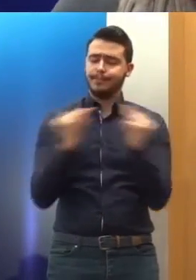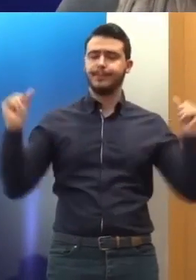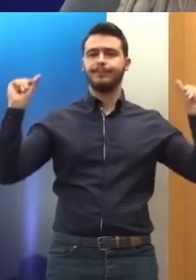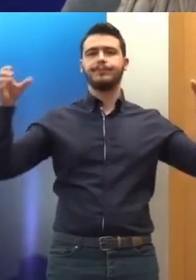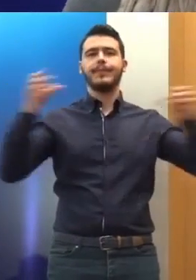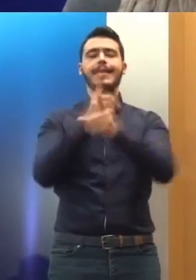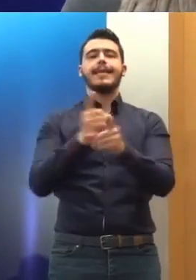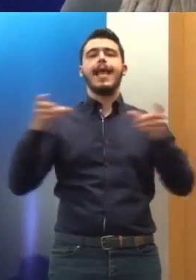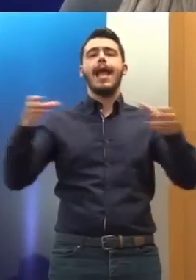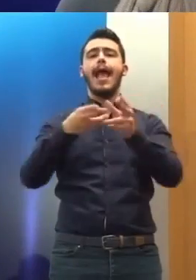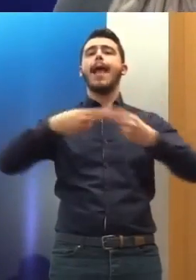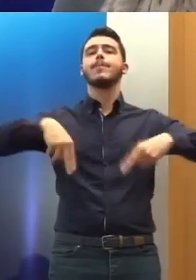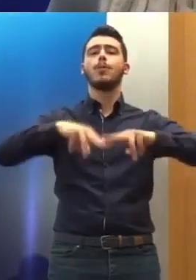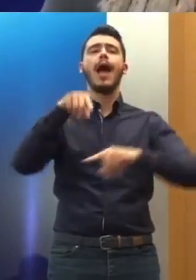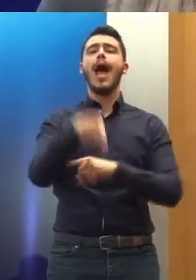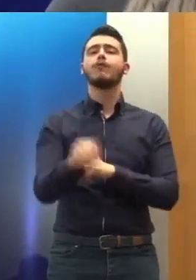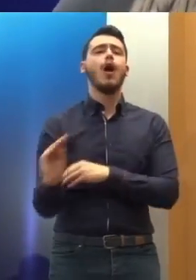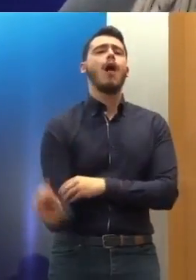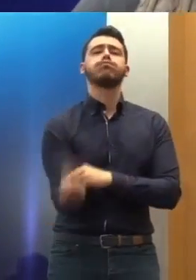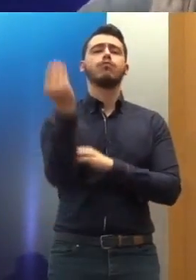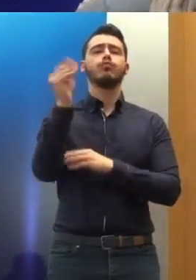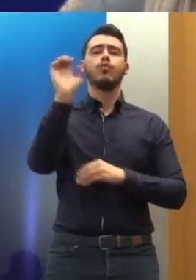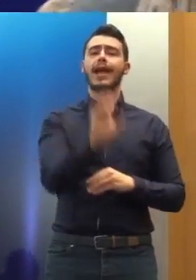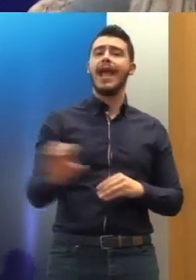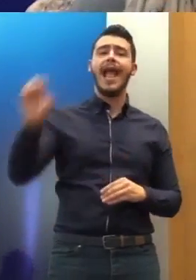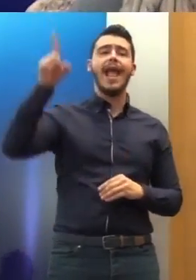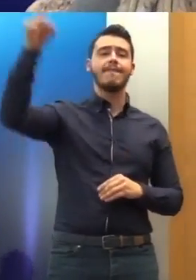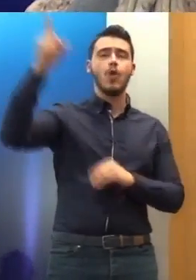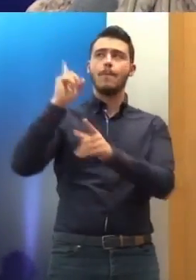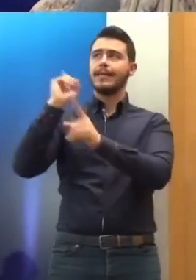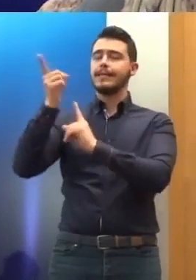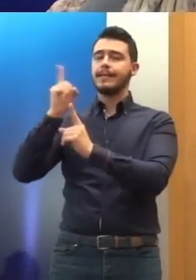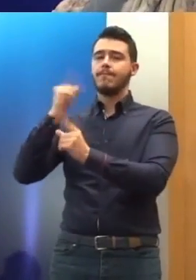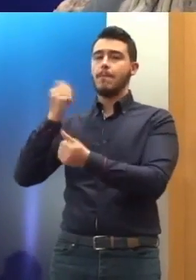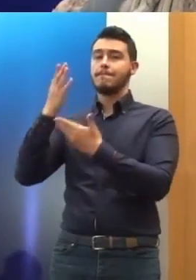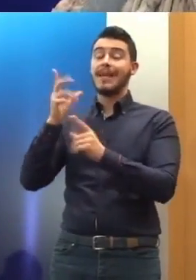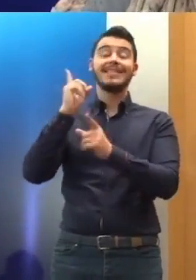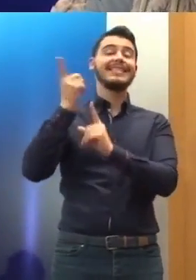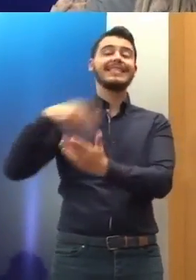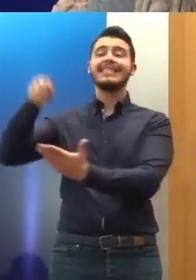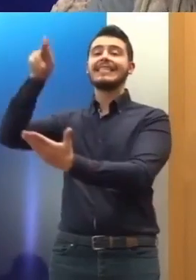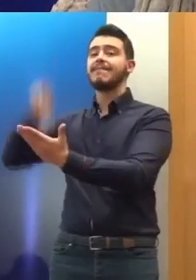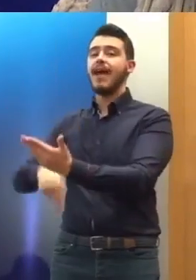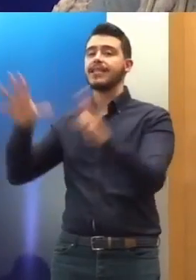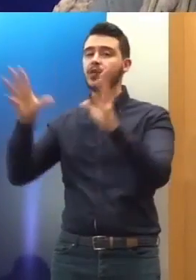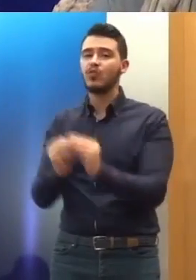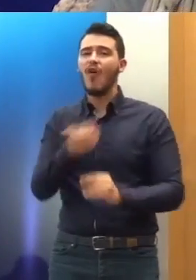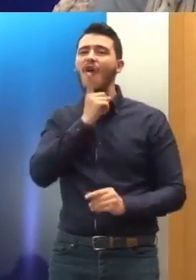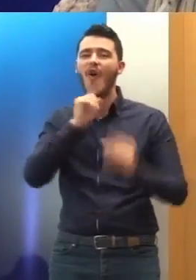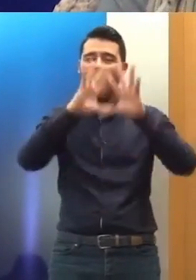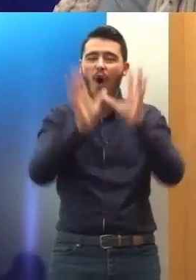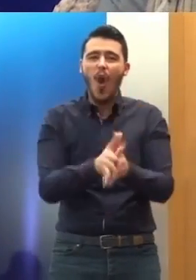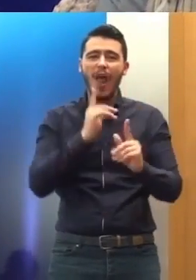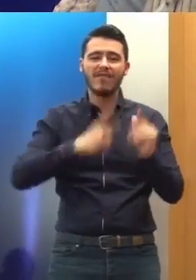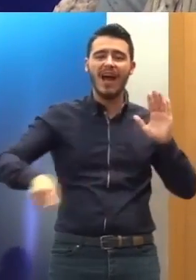Είναι ένας θεσμικός μηχανισμός, λοιπόν, βάσει της Ευρωπαϊκής Σύμφωνίας, της Ευρωπαϊκής Σύμβασης για την Πρόληψη αυτών των συμπεριφορών,